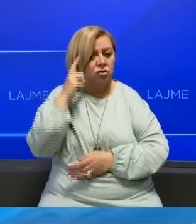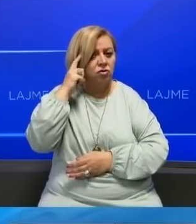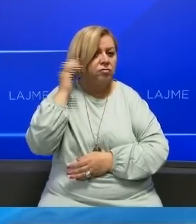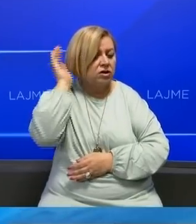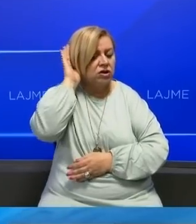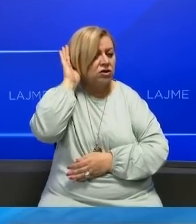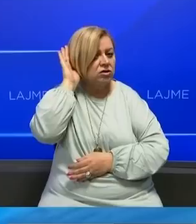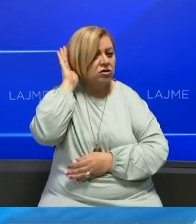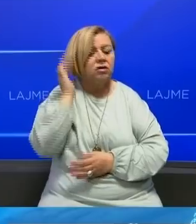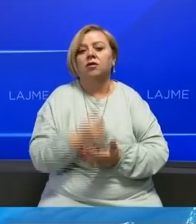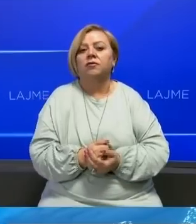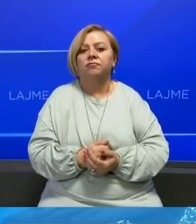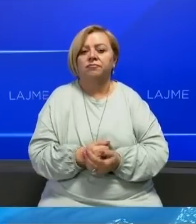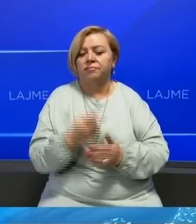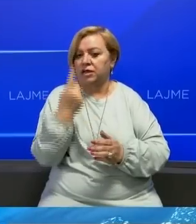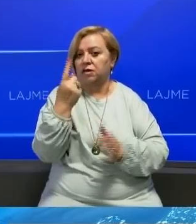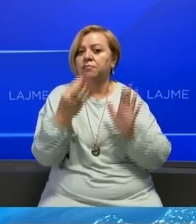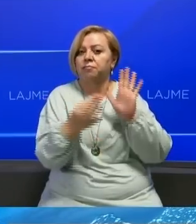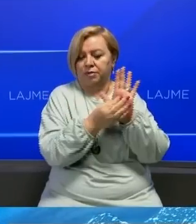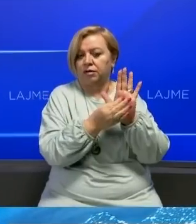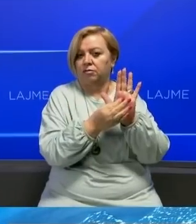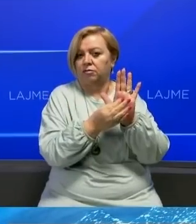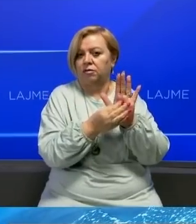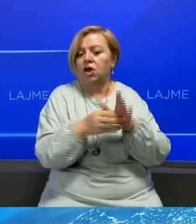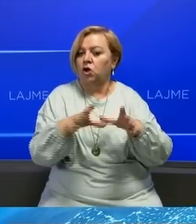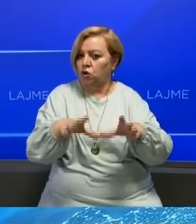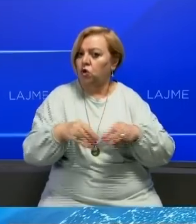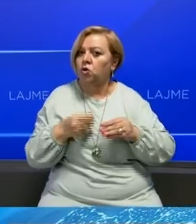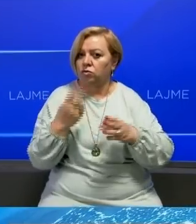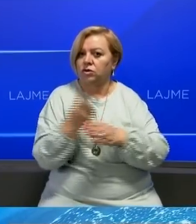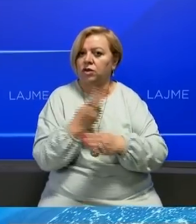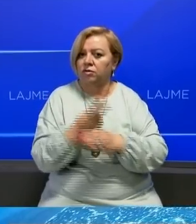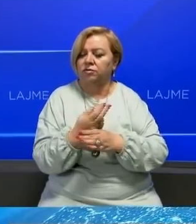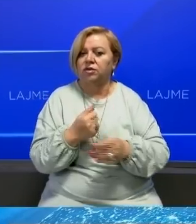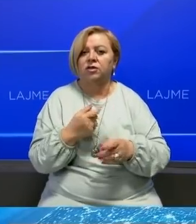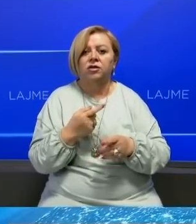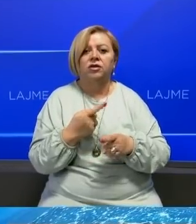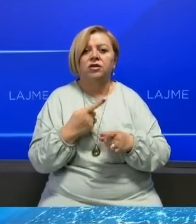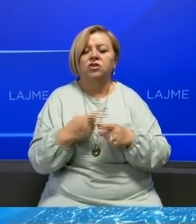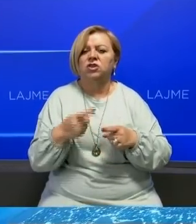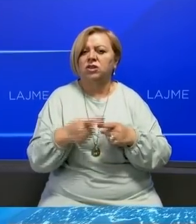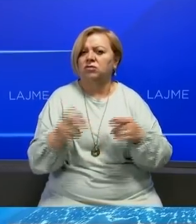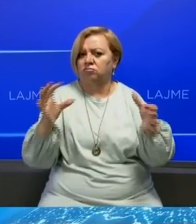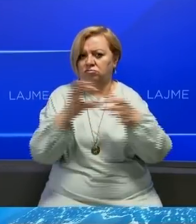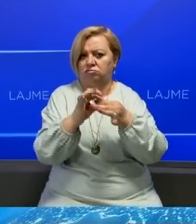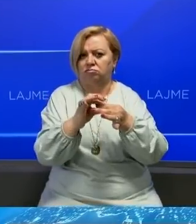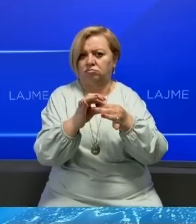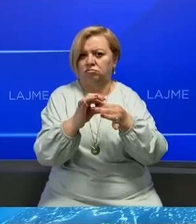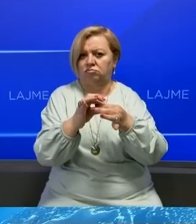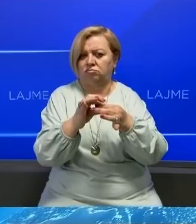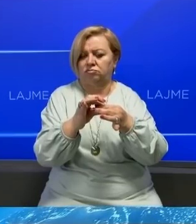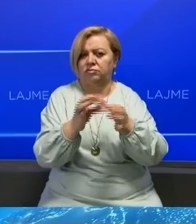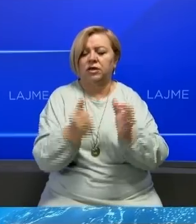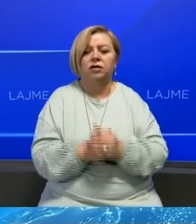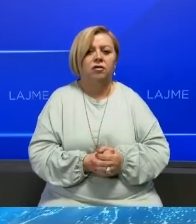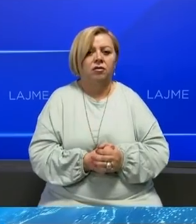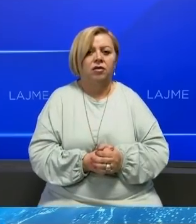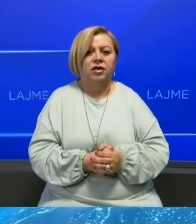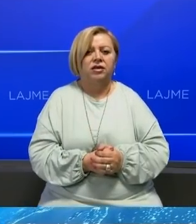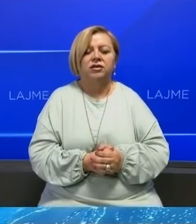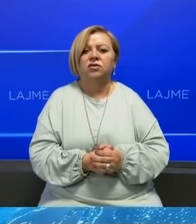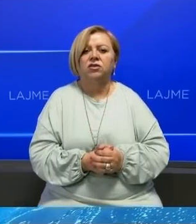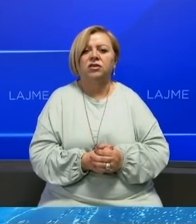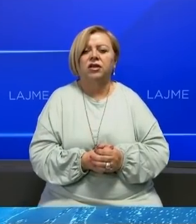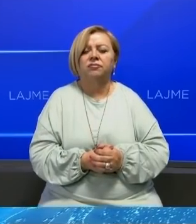në fund të shkon vete me një pik të rëndi ditë është njohjen reciproke dhe që është që lidhen me njohjen, por jo të relativizon